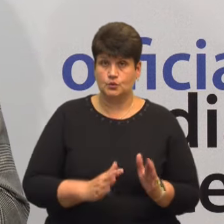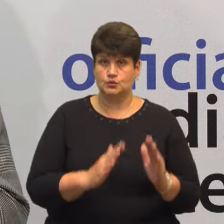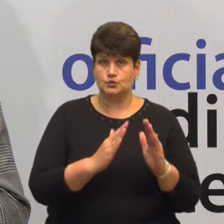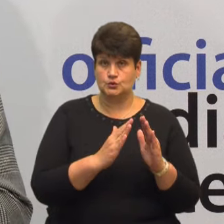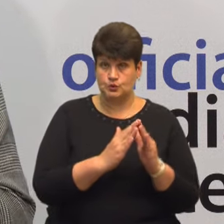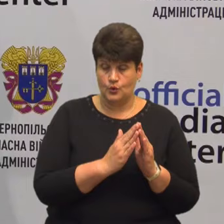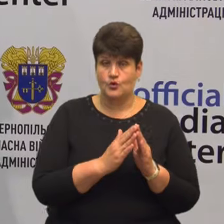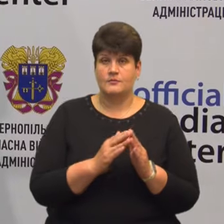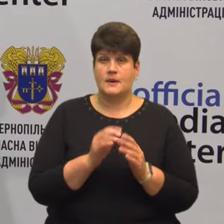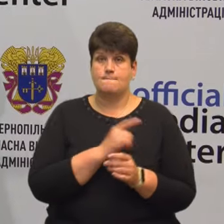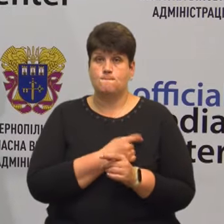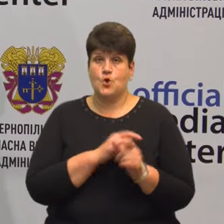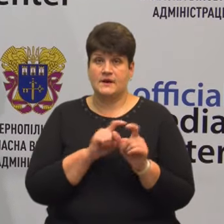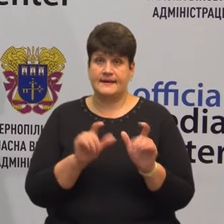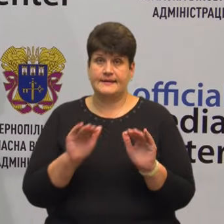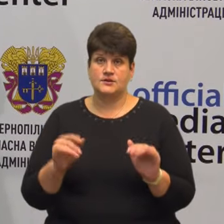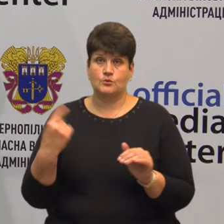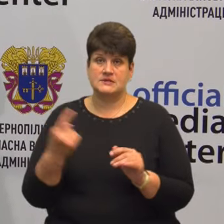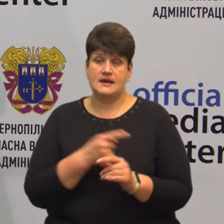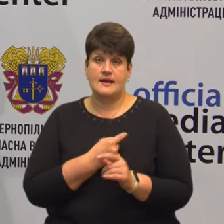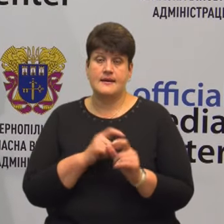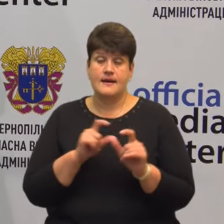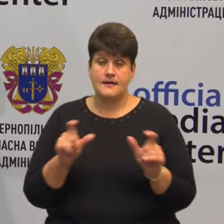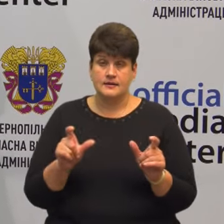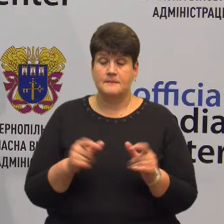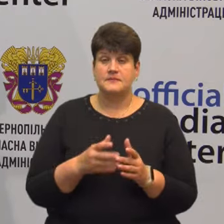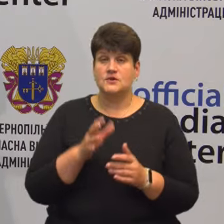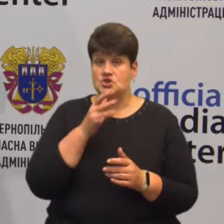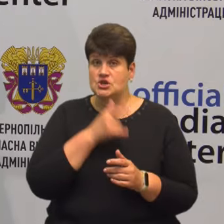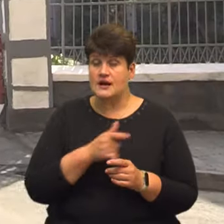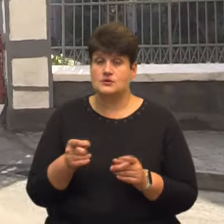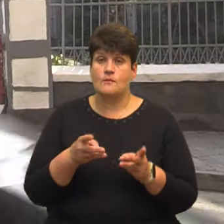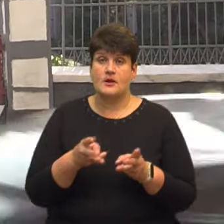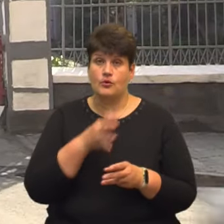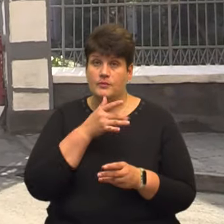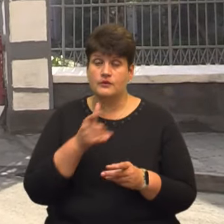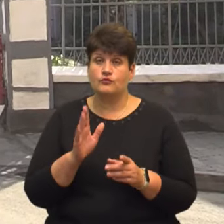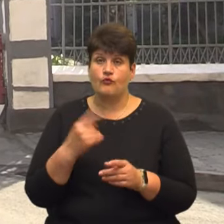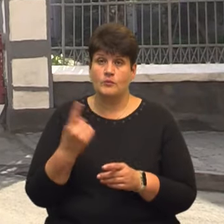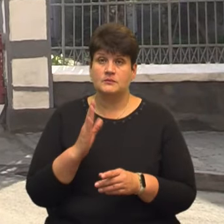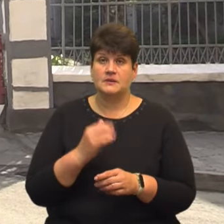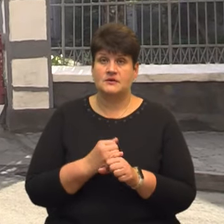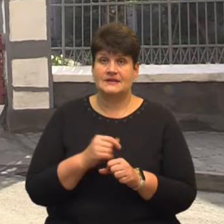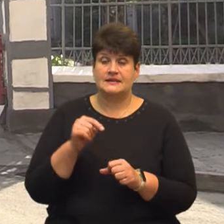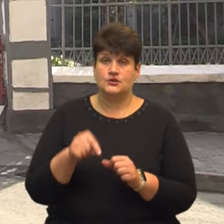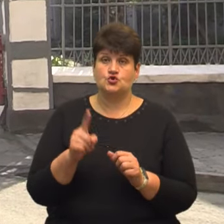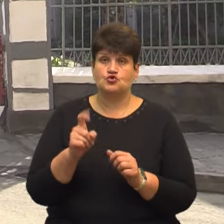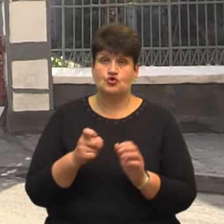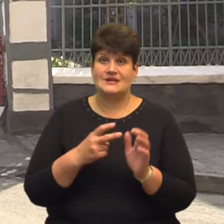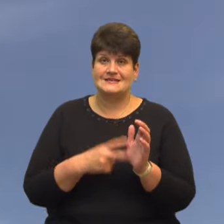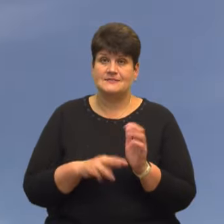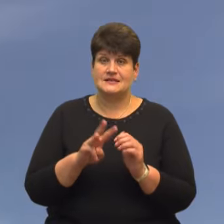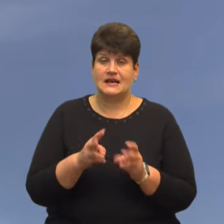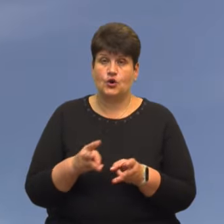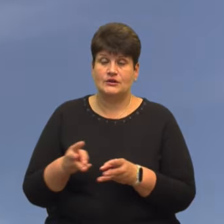поліклініка. За словами Софії Близнюк, під час опалювального періоду в області працюватимуть 1173 котельні. З них